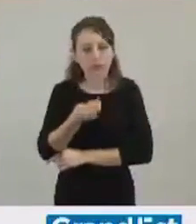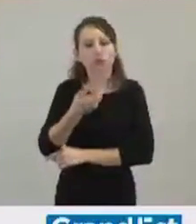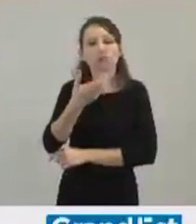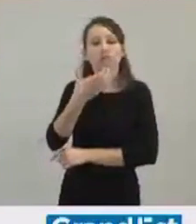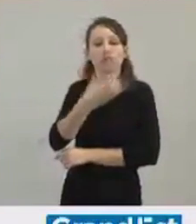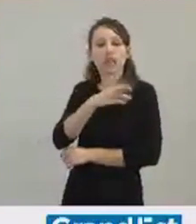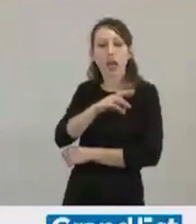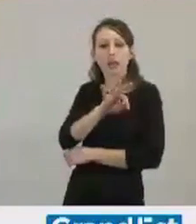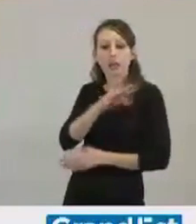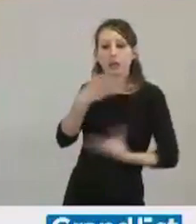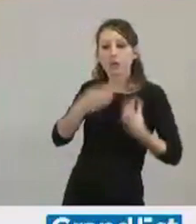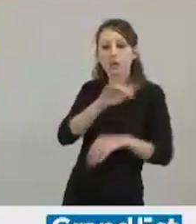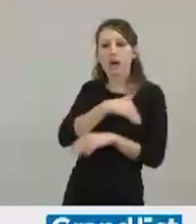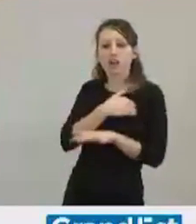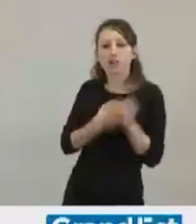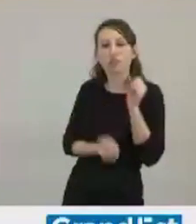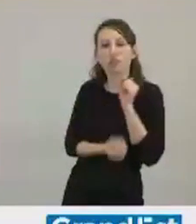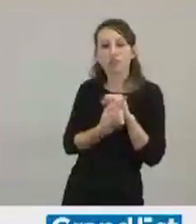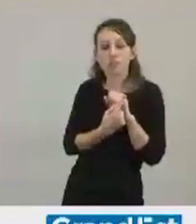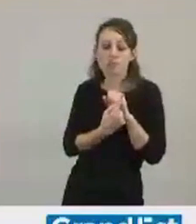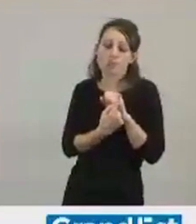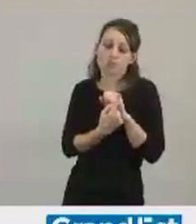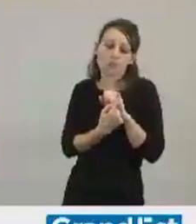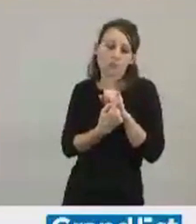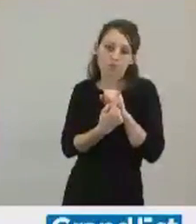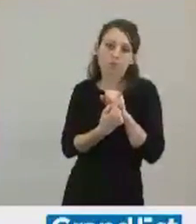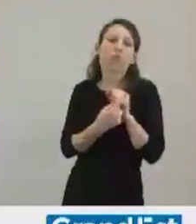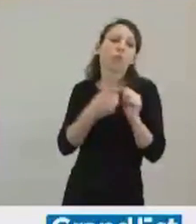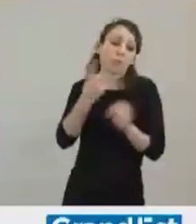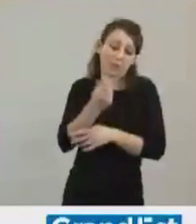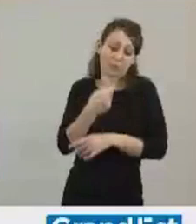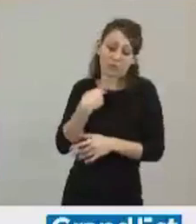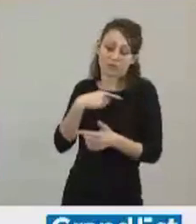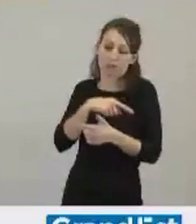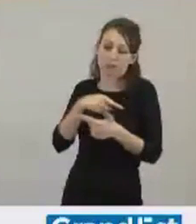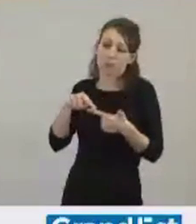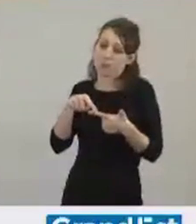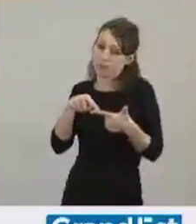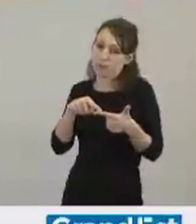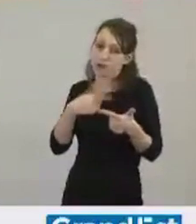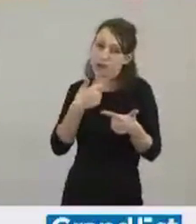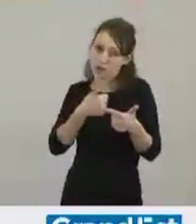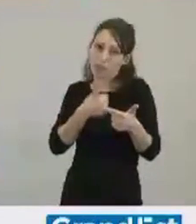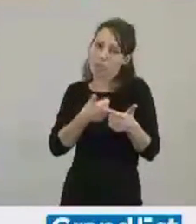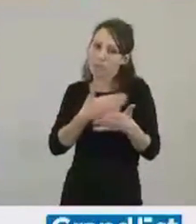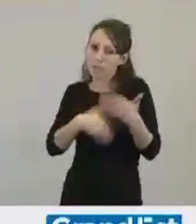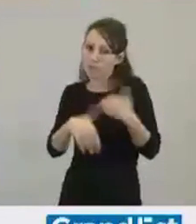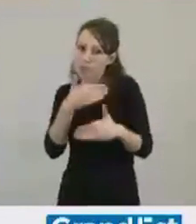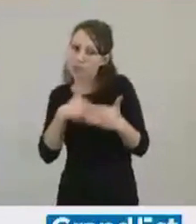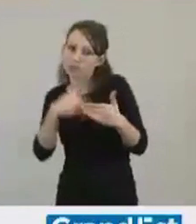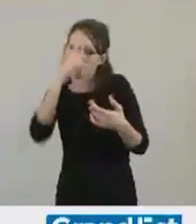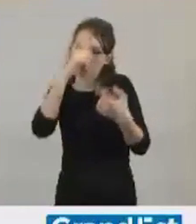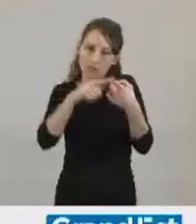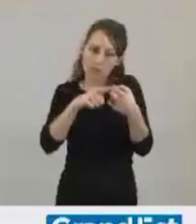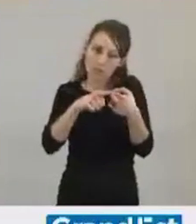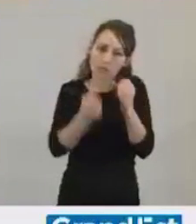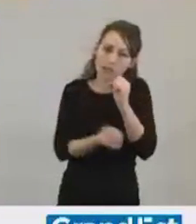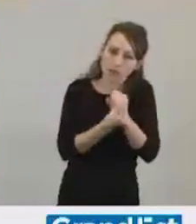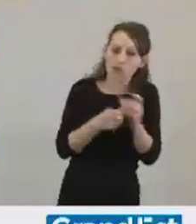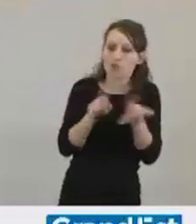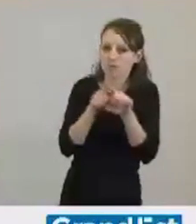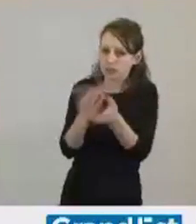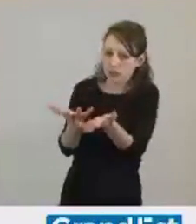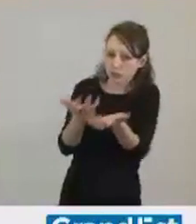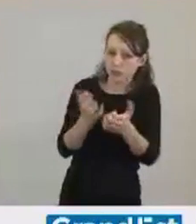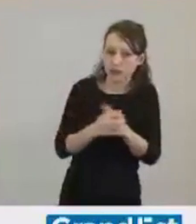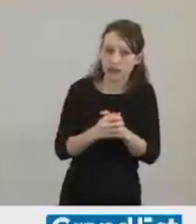deux d'entre elles sont des mix d'agences d'innovation, de développement économique et d'attractivité, que les incubateurs et toute autre